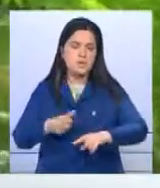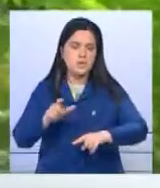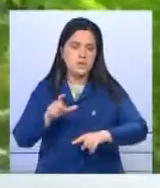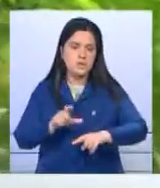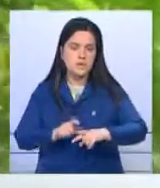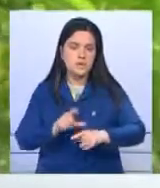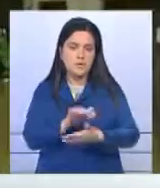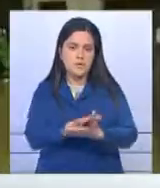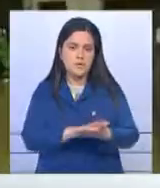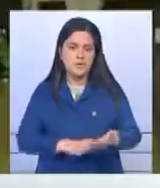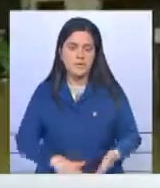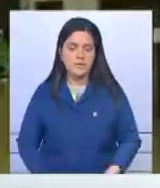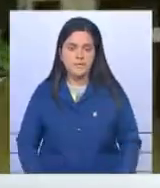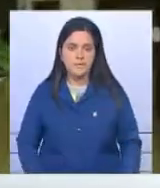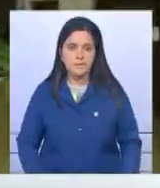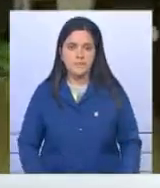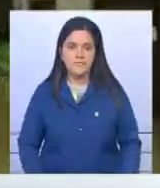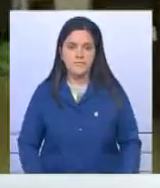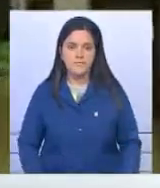-западного Муссона.